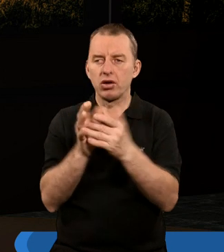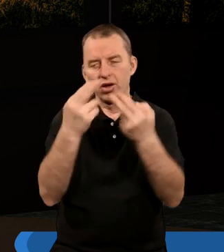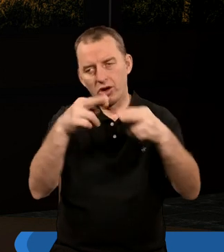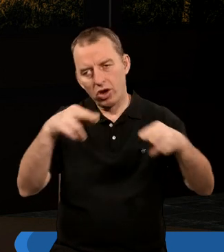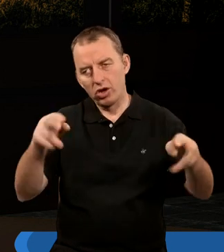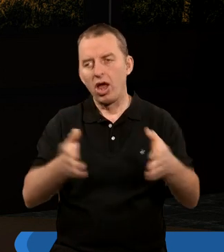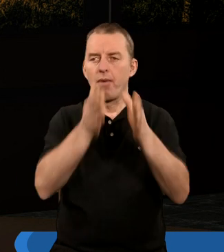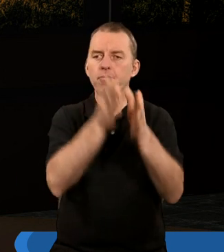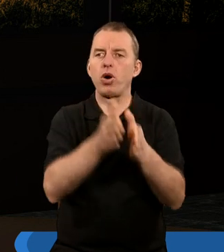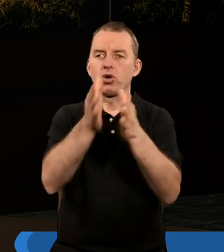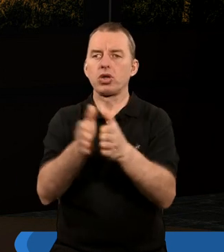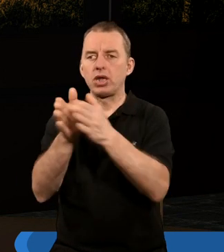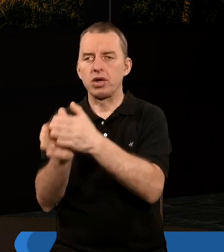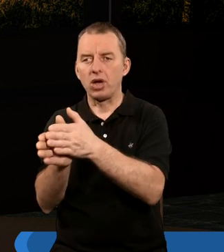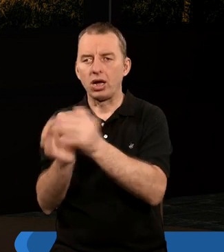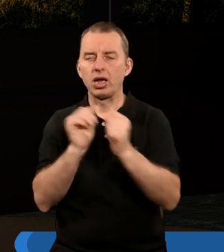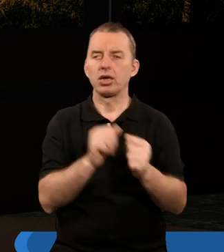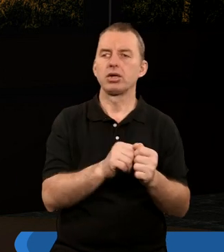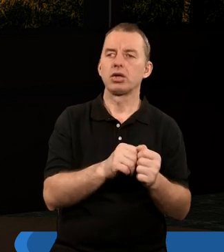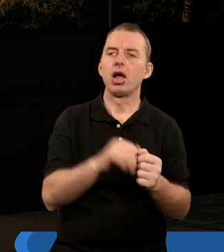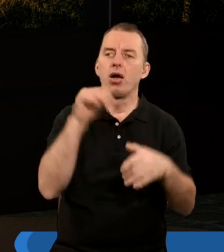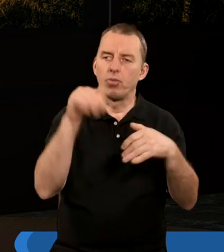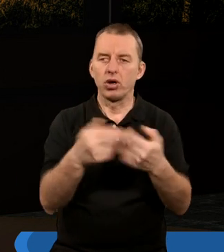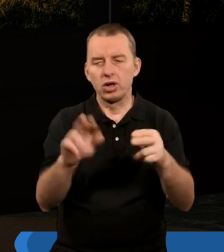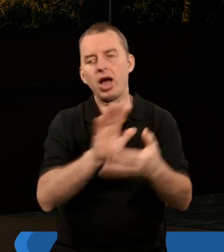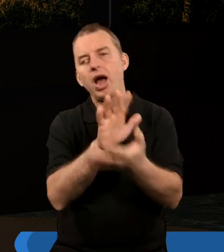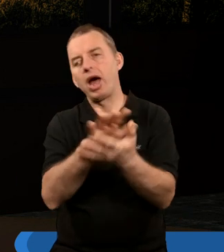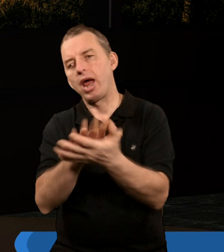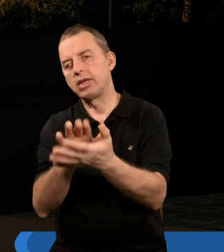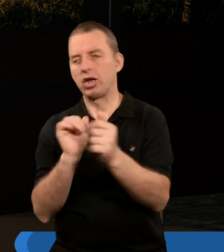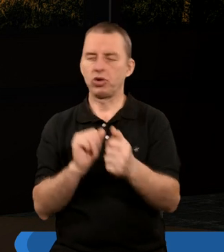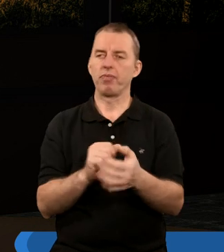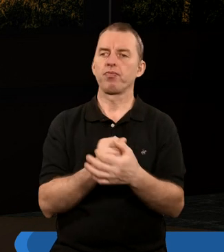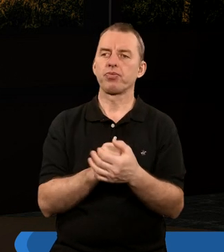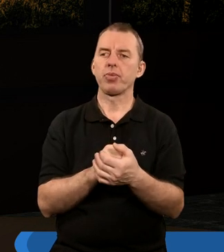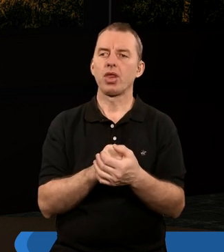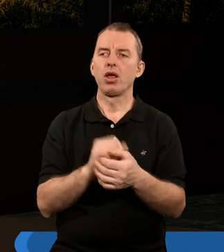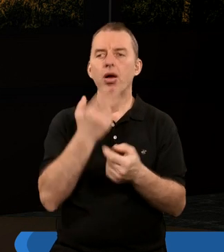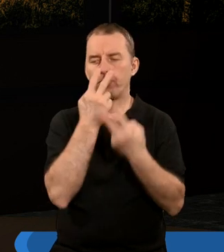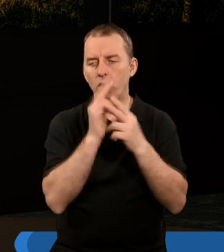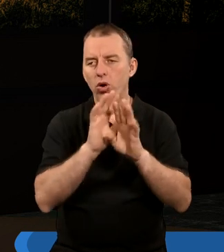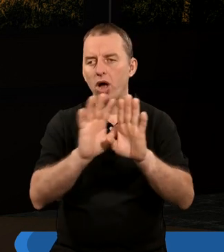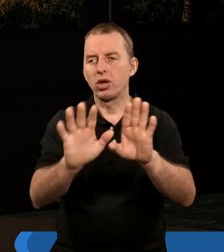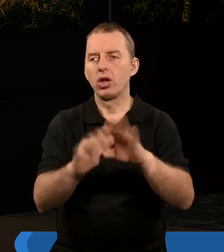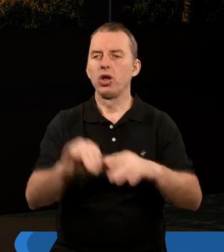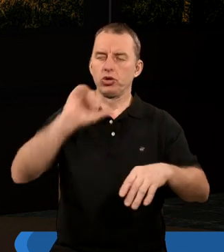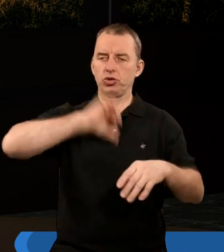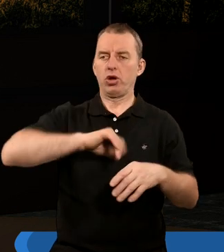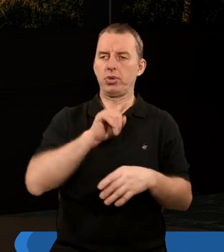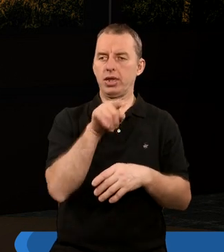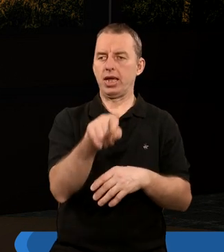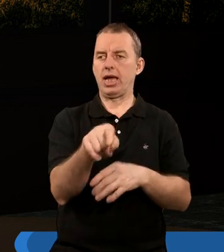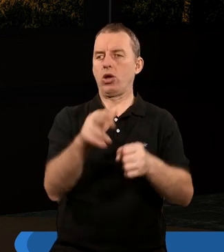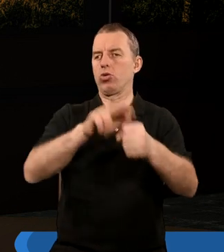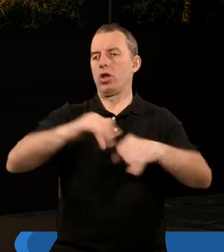rodzaju postaciach, w różnego rodzaju charakterze. Tutaj pokazuje siebie jako tego,